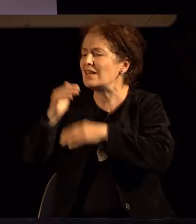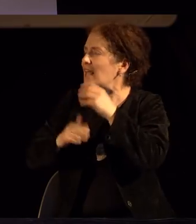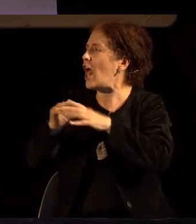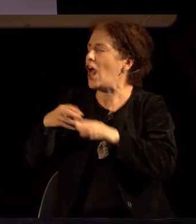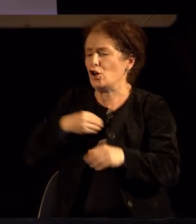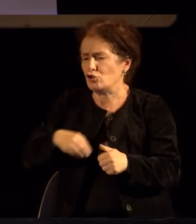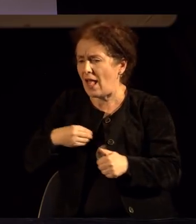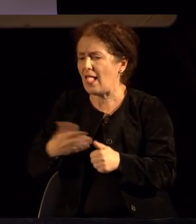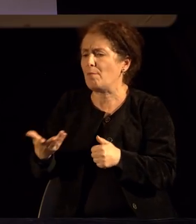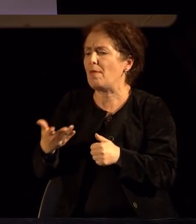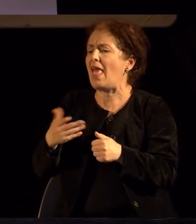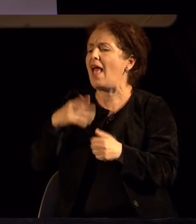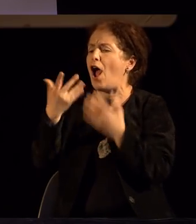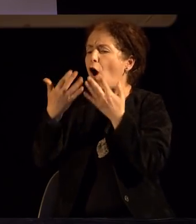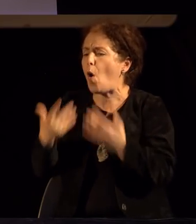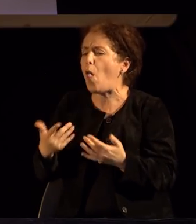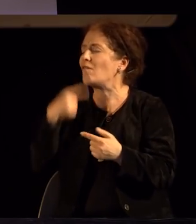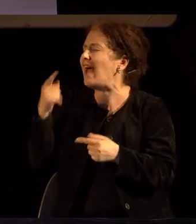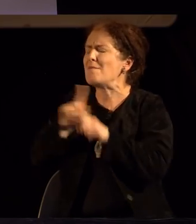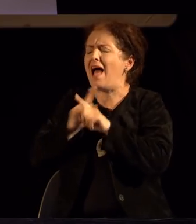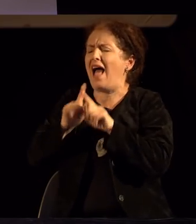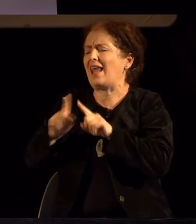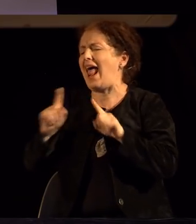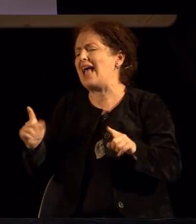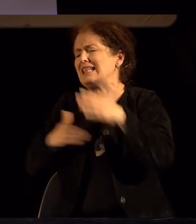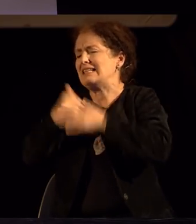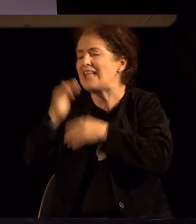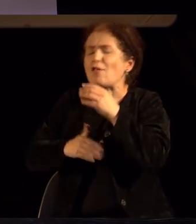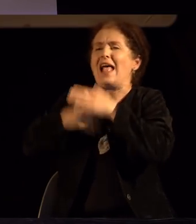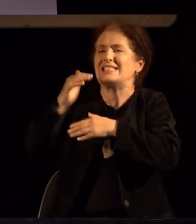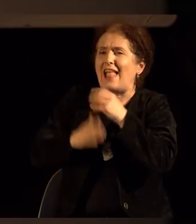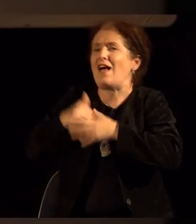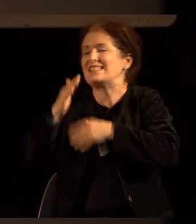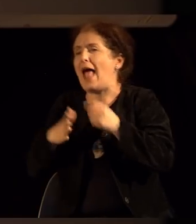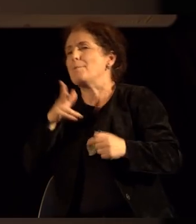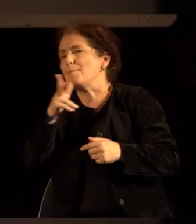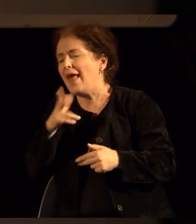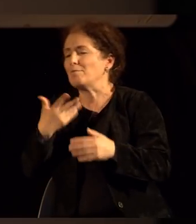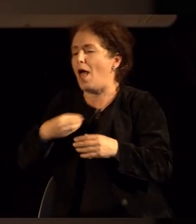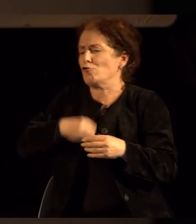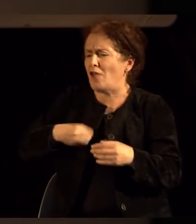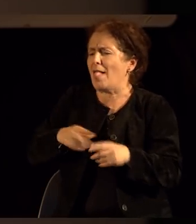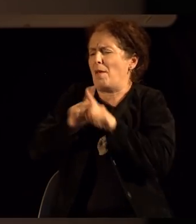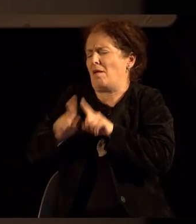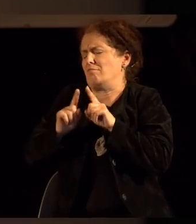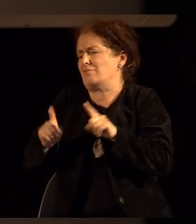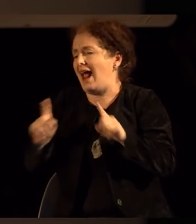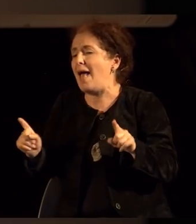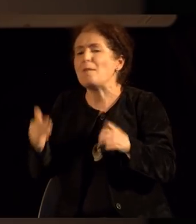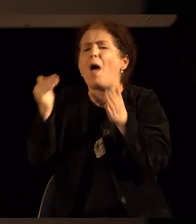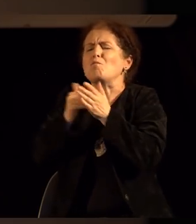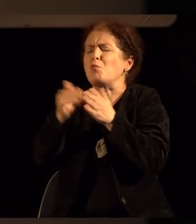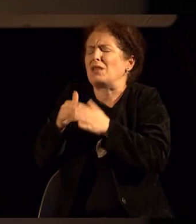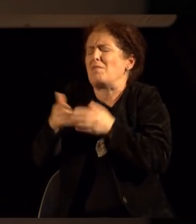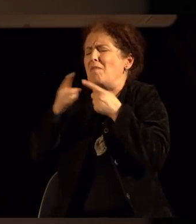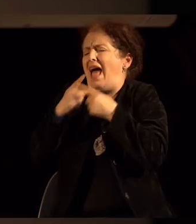толку задоволства ги доживуваме. Многу потреби имаме, меѓутоа не ни се